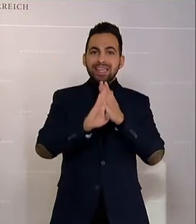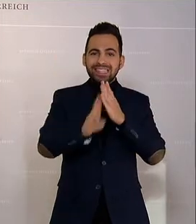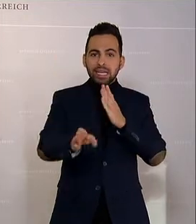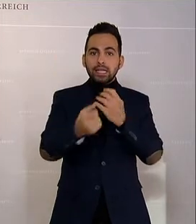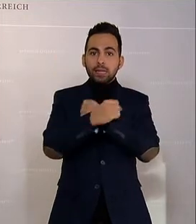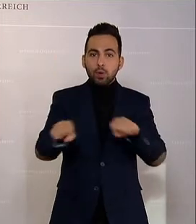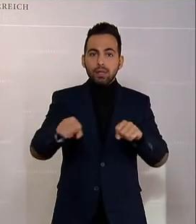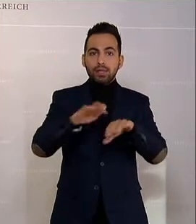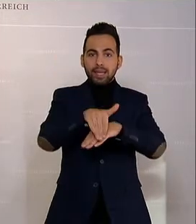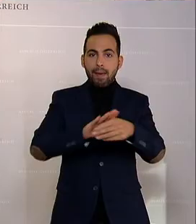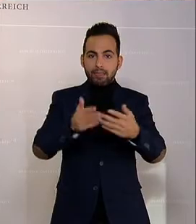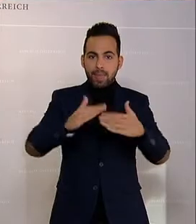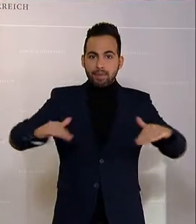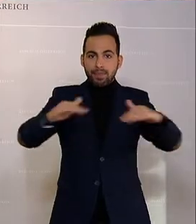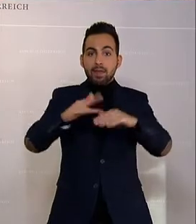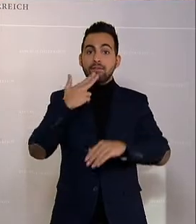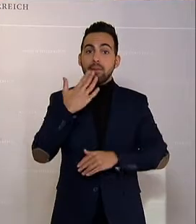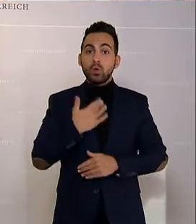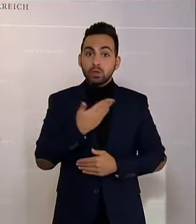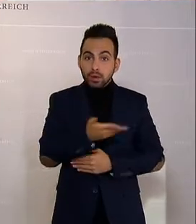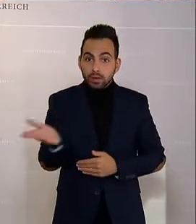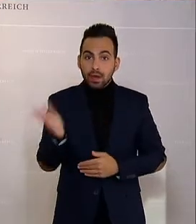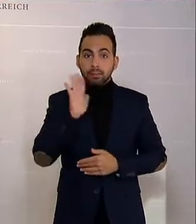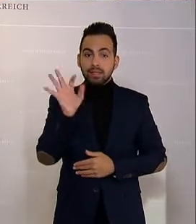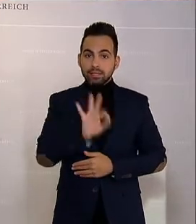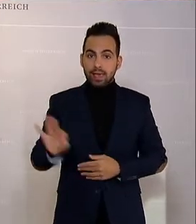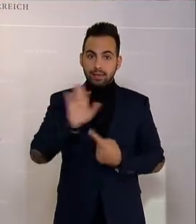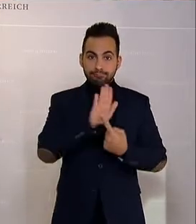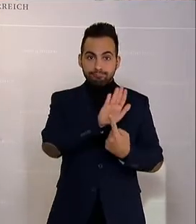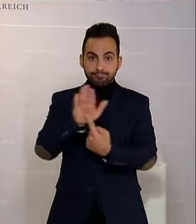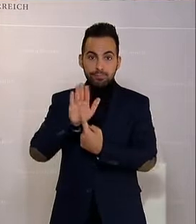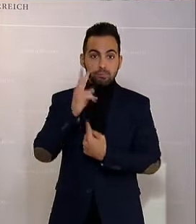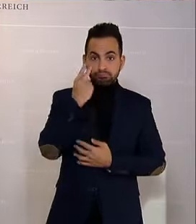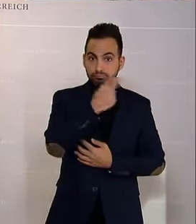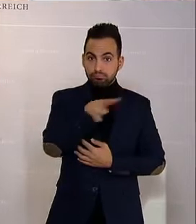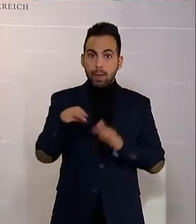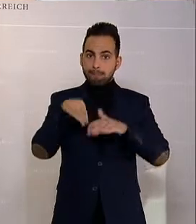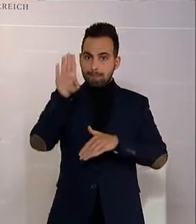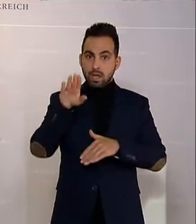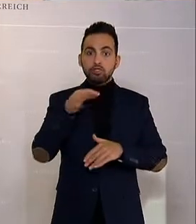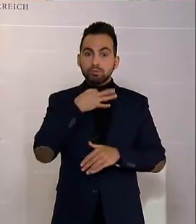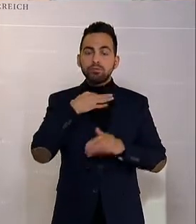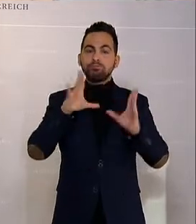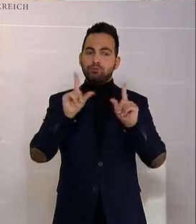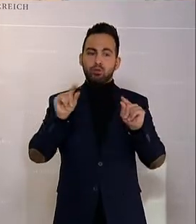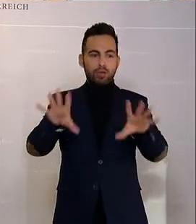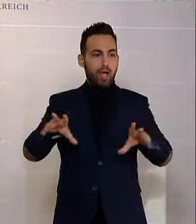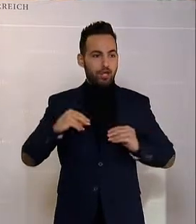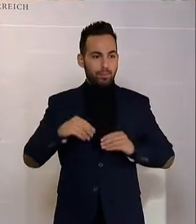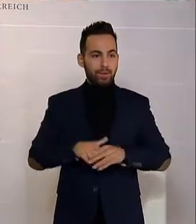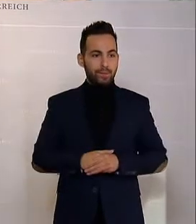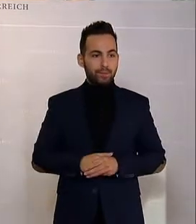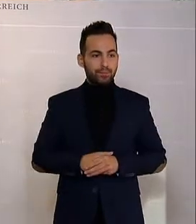Staaten. Wer dafür ist, den bitte ich um ein dementsprechendes Zeichen. Auch das ist mehrstimmig und daher angenommen.